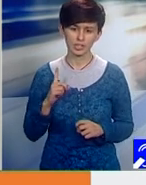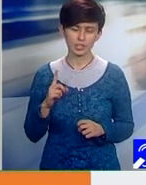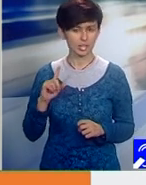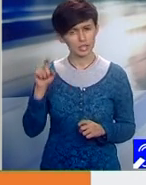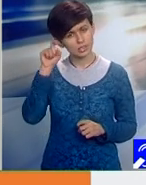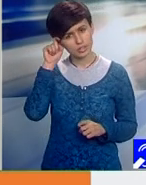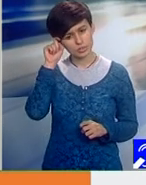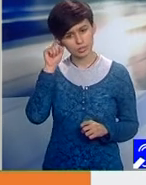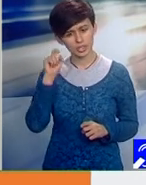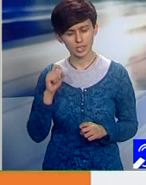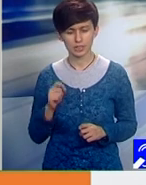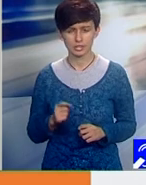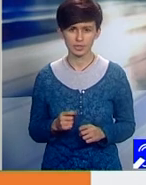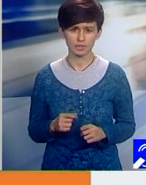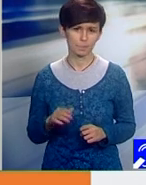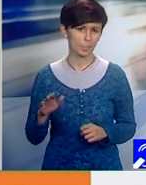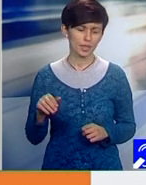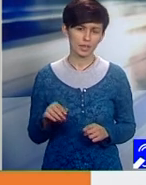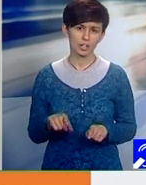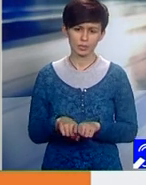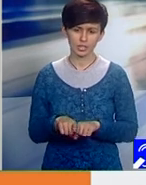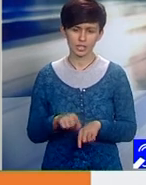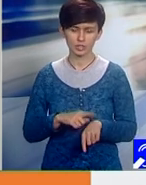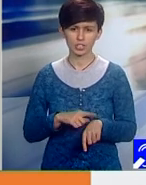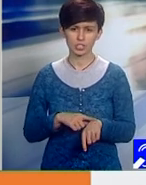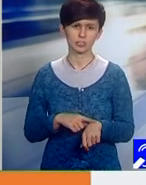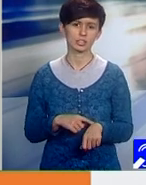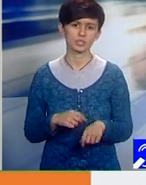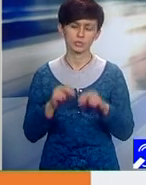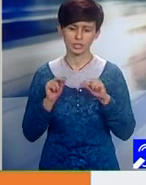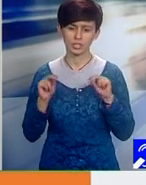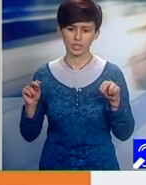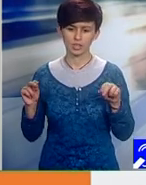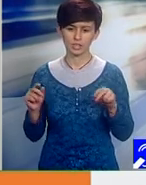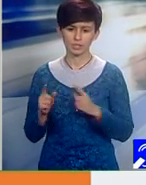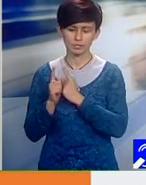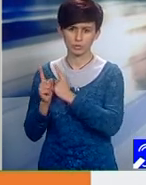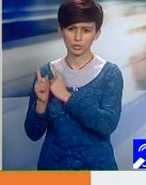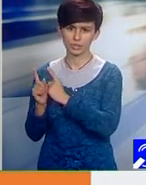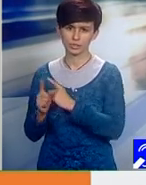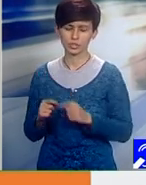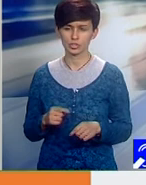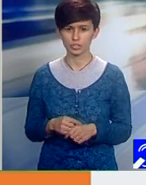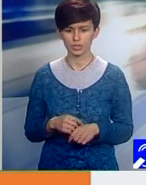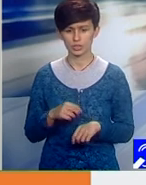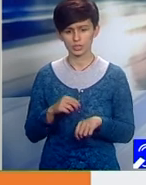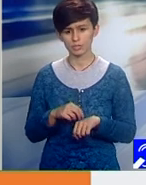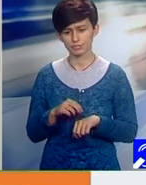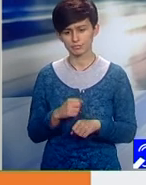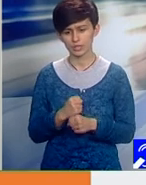cred că au în același timp și cursuri, și partea de integrare clinică, sau acoperator.